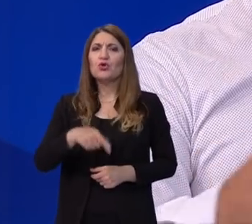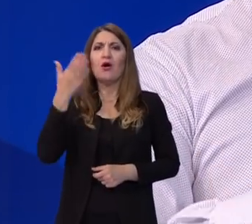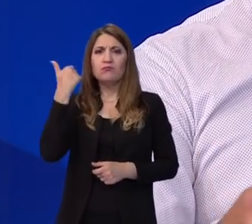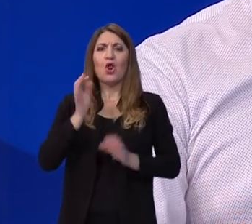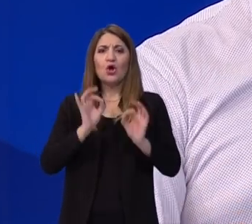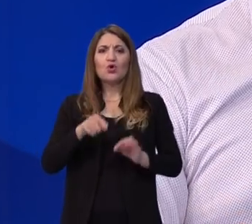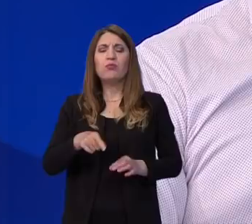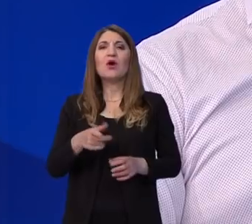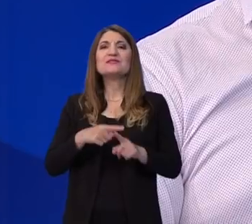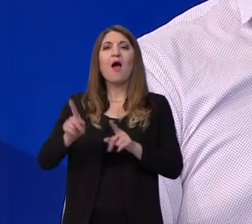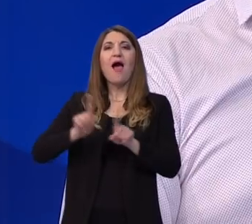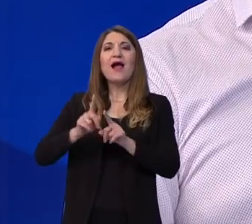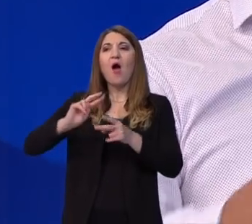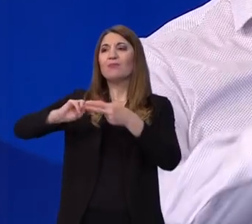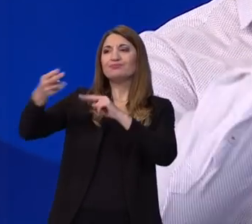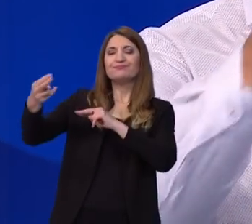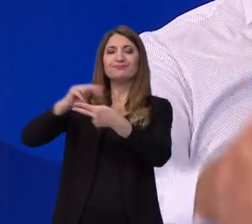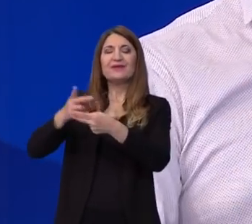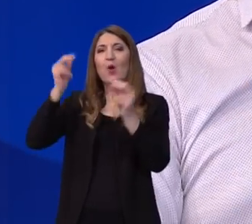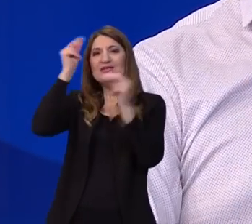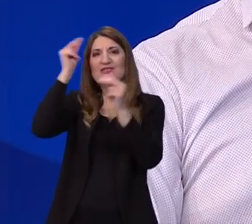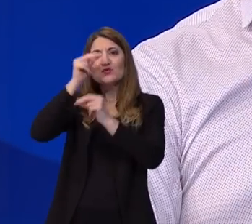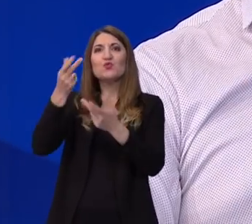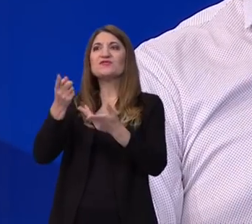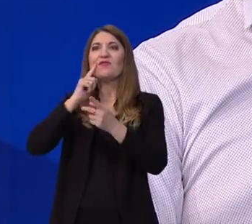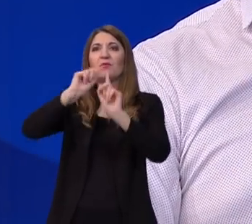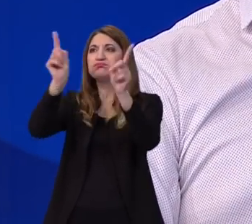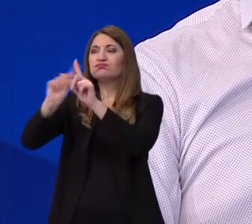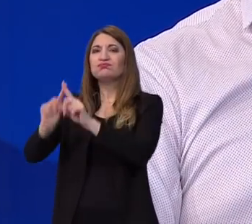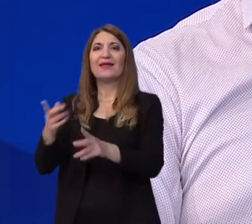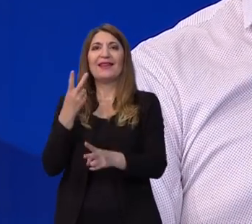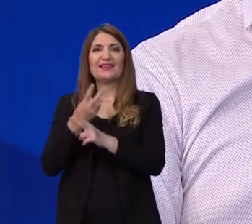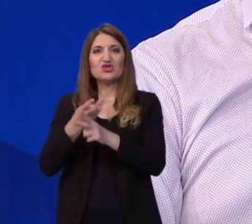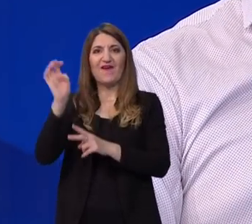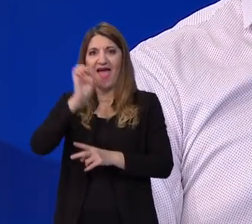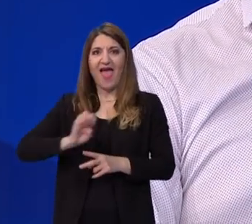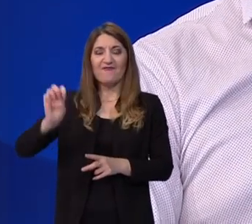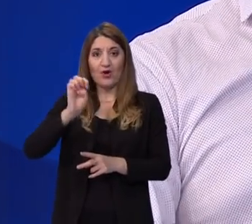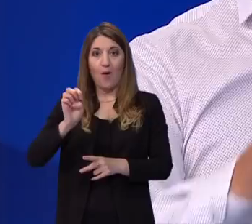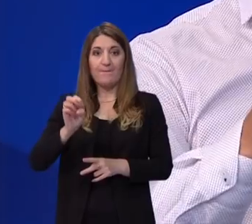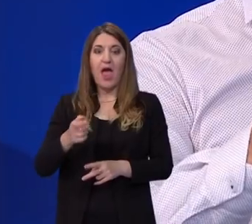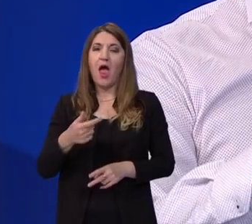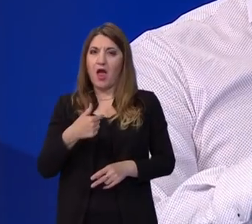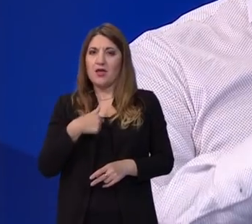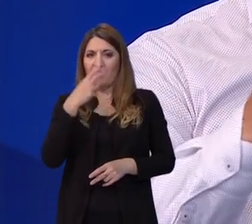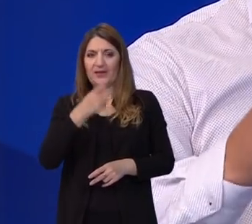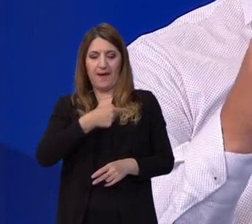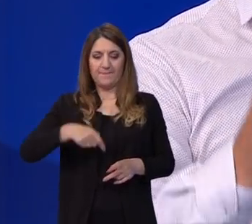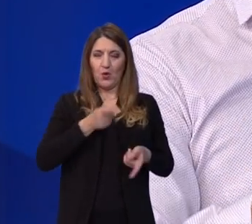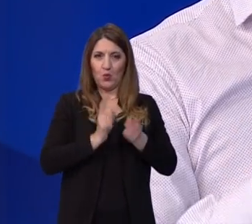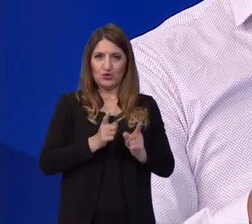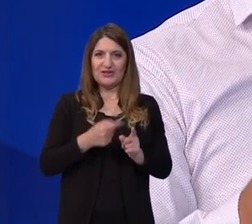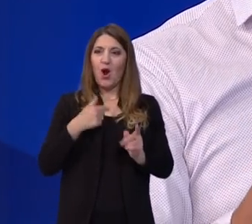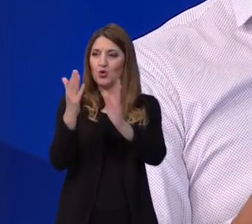mogli mi razmijeniti iskustva među učitelji, među različitim državama u Evropi, ali ono što je meni bilo posebno, što smo se mi učitelji